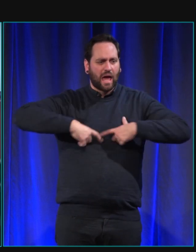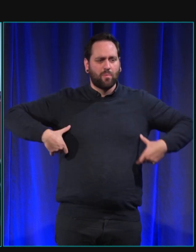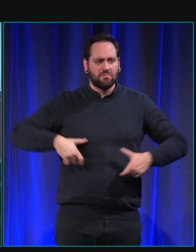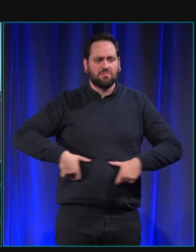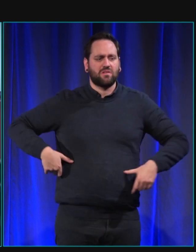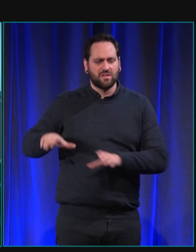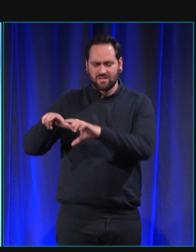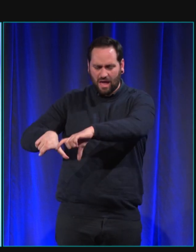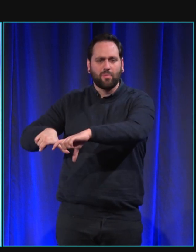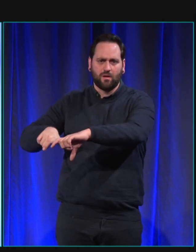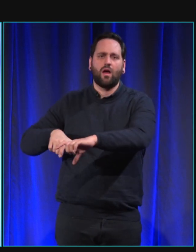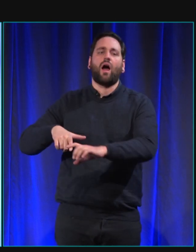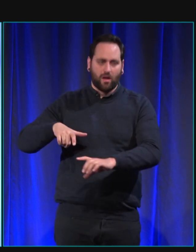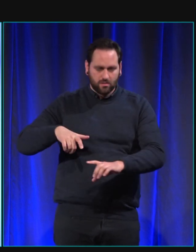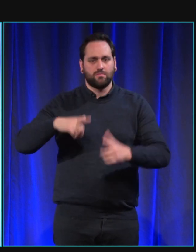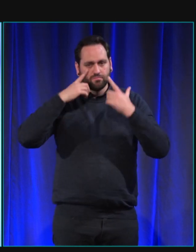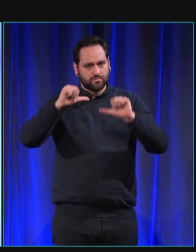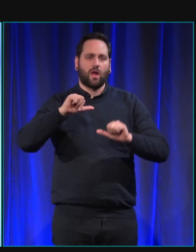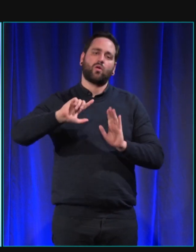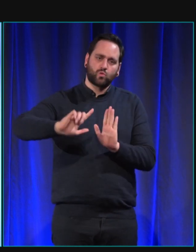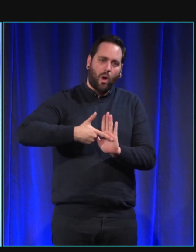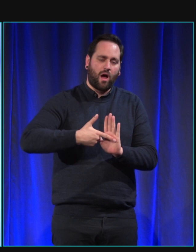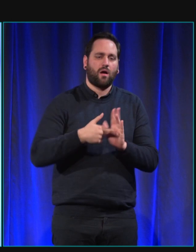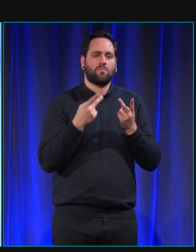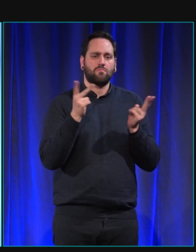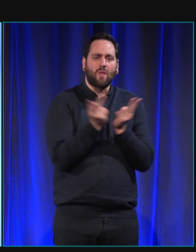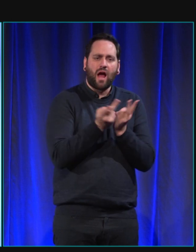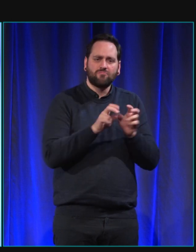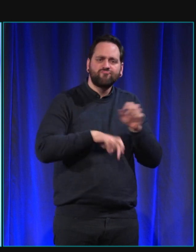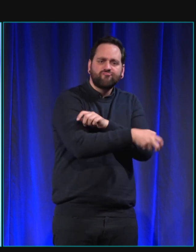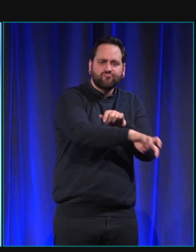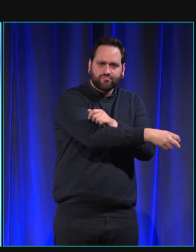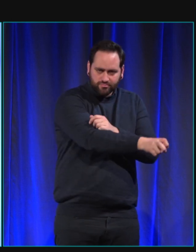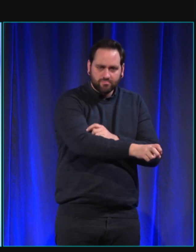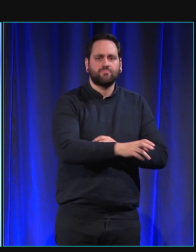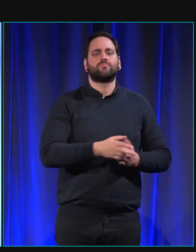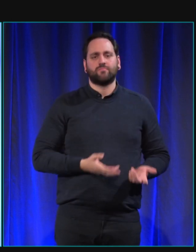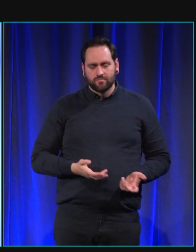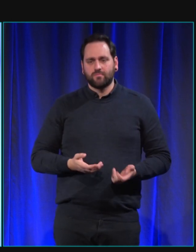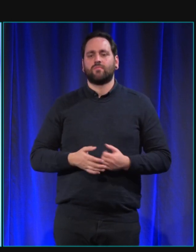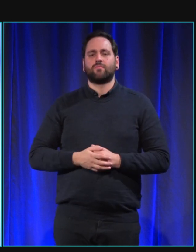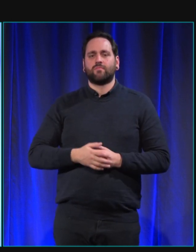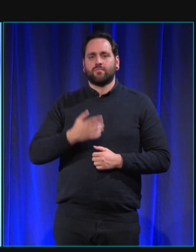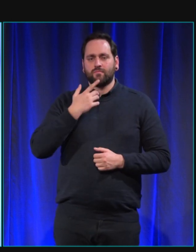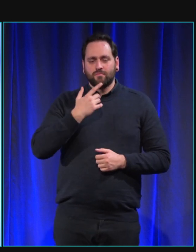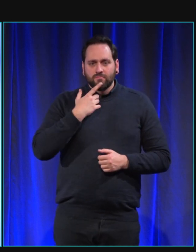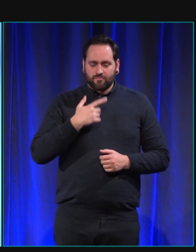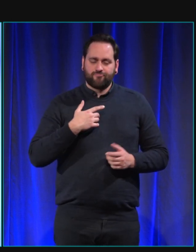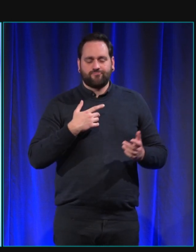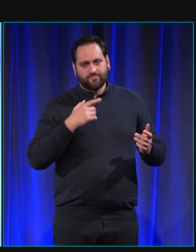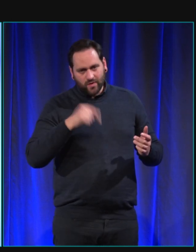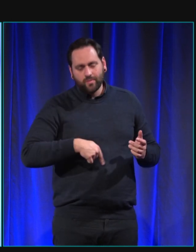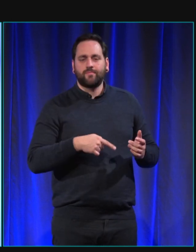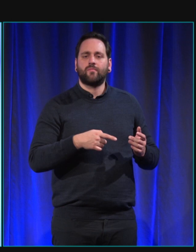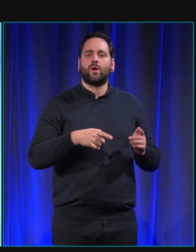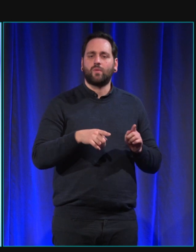c'est pas possible dans le contexte l'ol elle a appris que quand je dis fini bah c'est la détente alors oui elle va faire attention